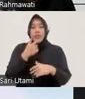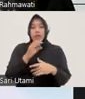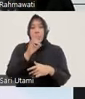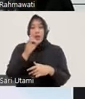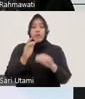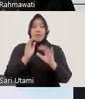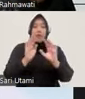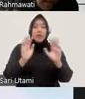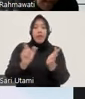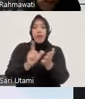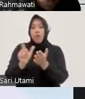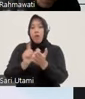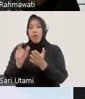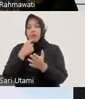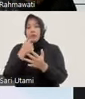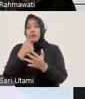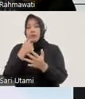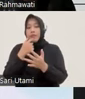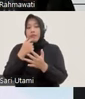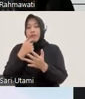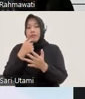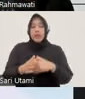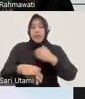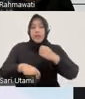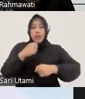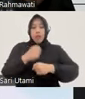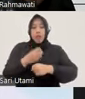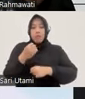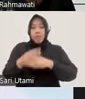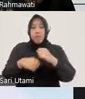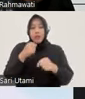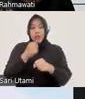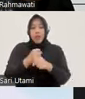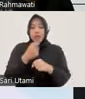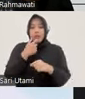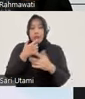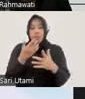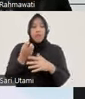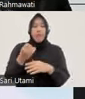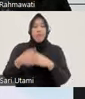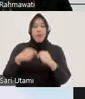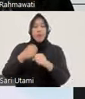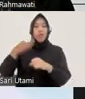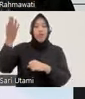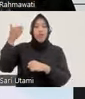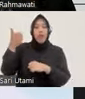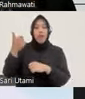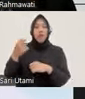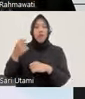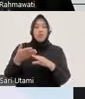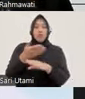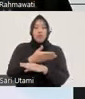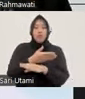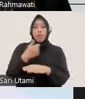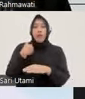yang dari tahun lalu dari puluhan tahun yang lalu sebelum undang-undang